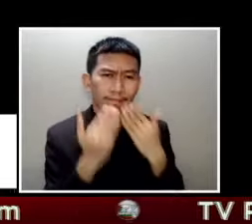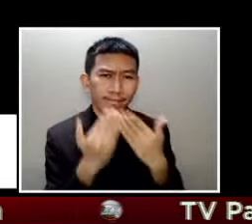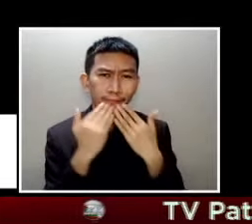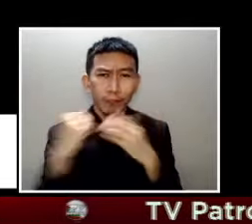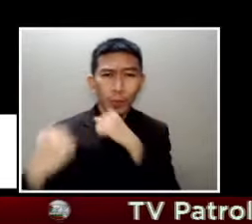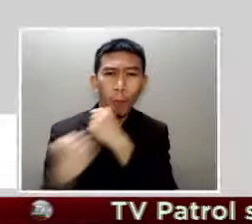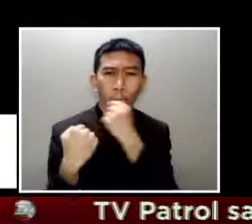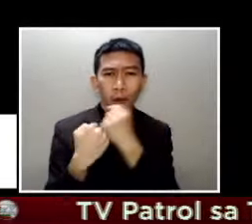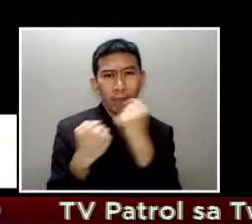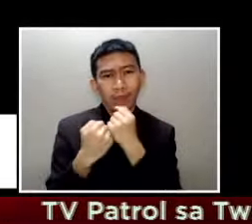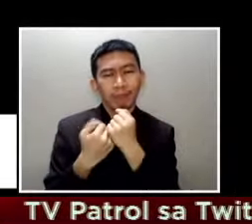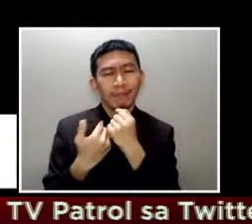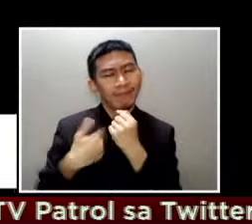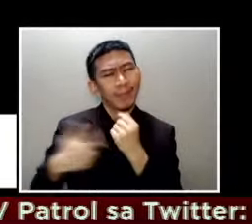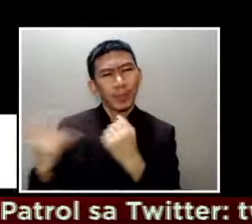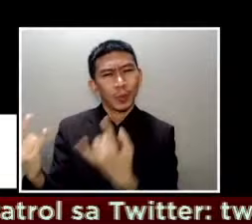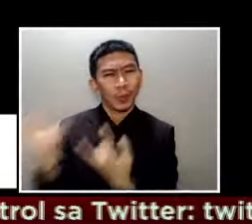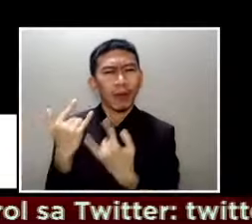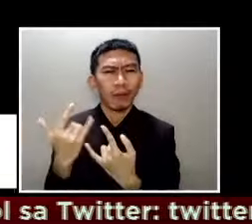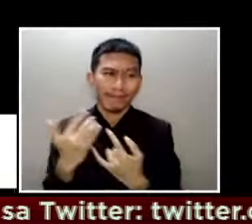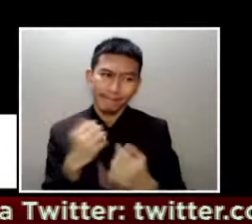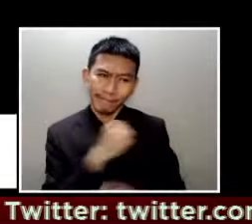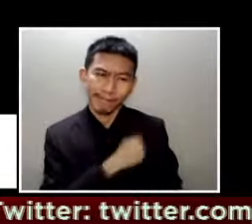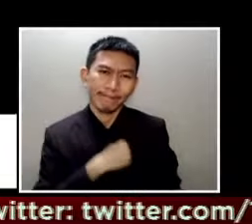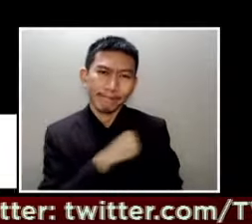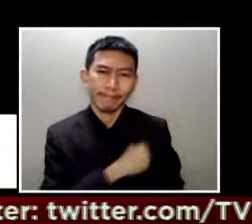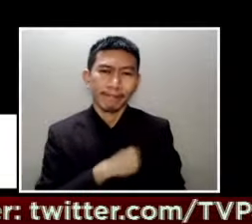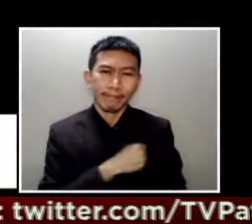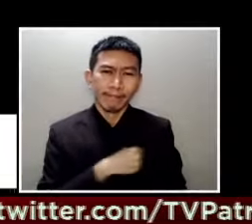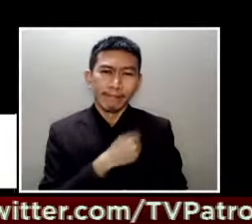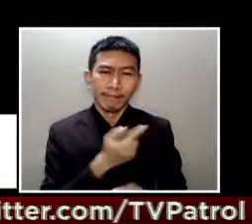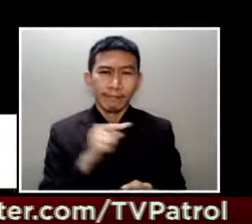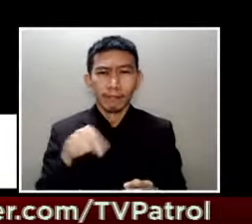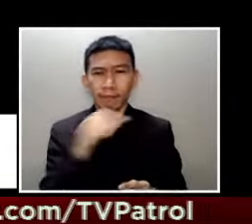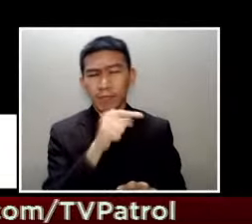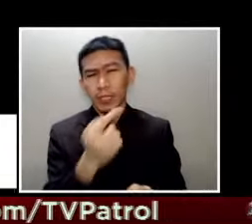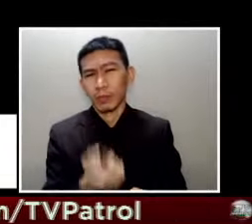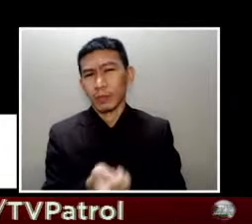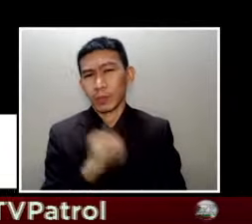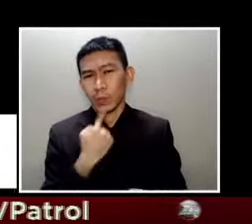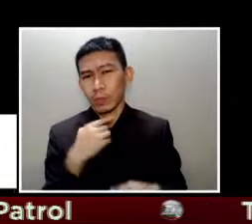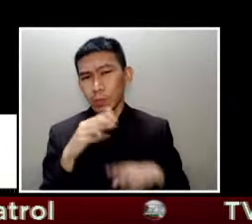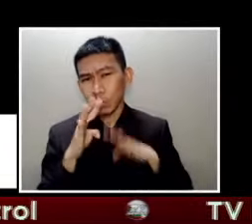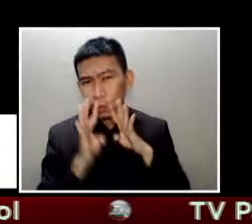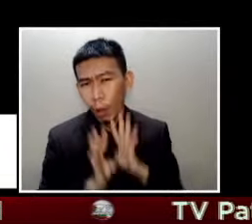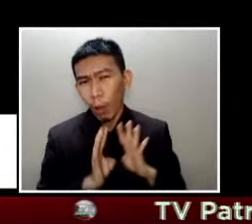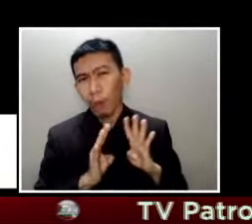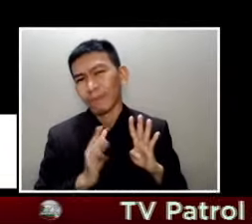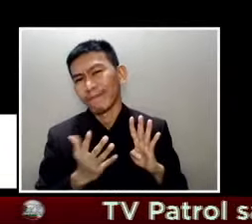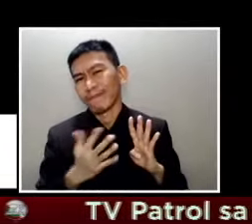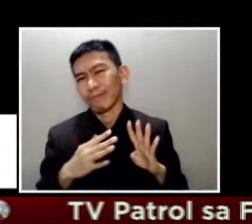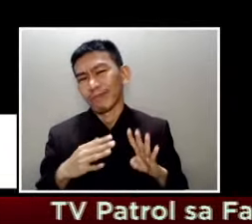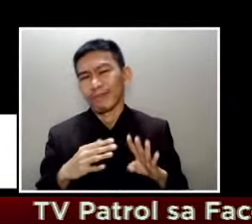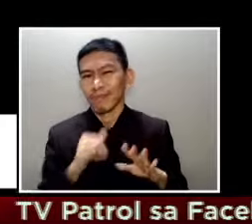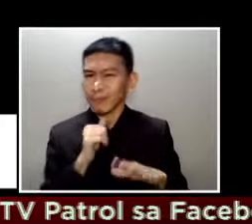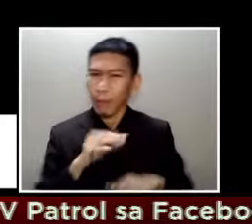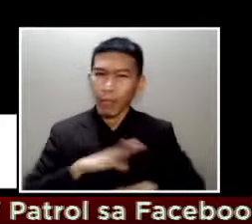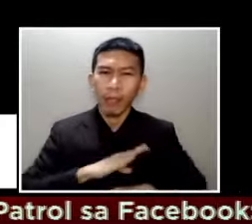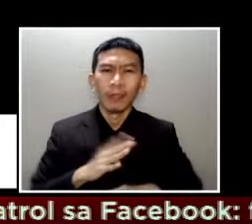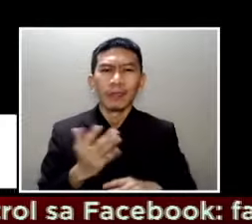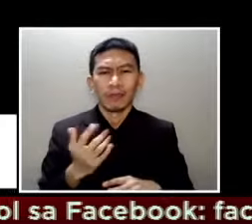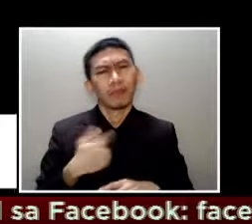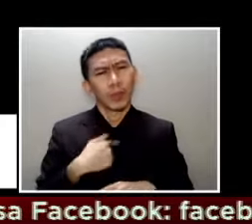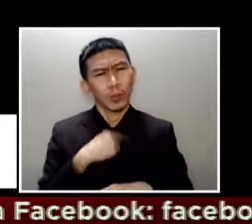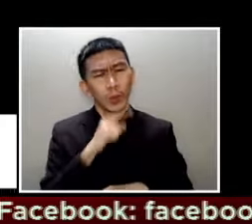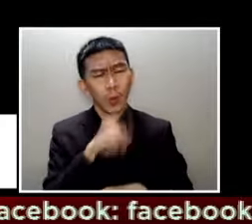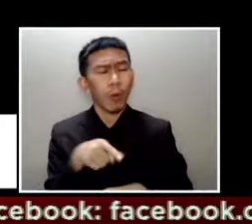at magmamahal sa'kin I'm so sorry kung na-disappointment kayo sa'kin but I know na I did my best I even caught